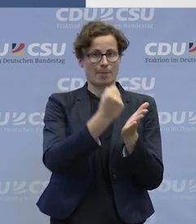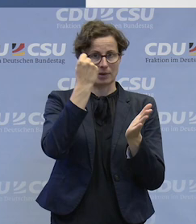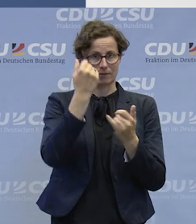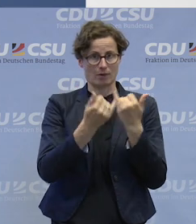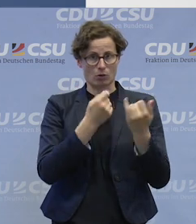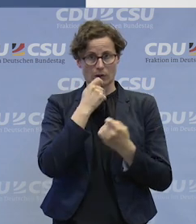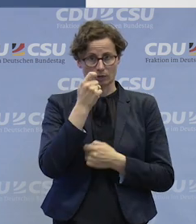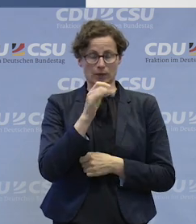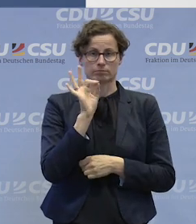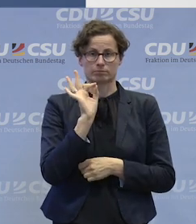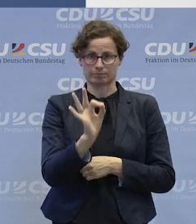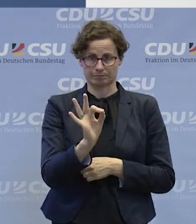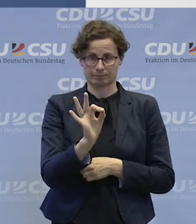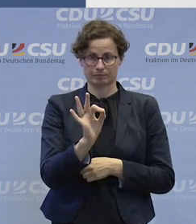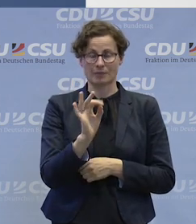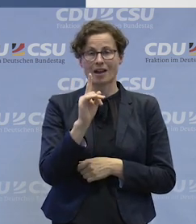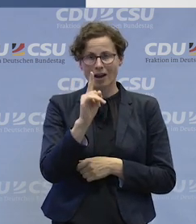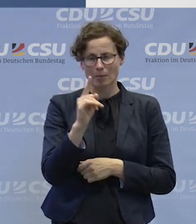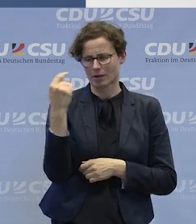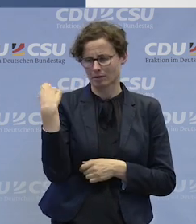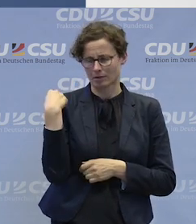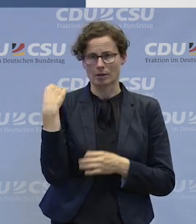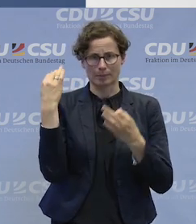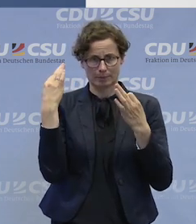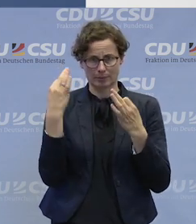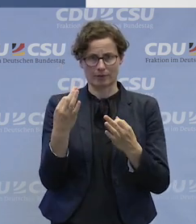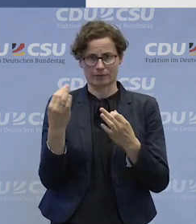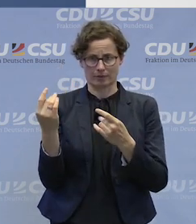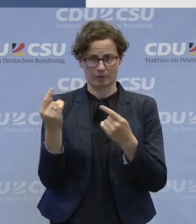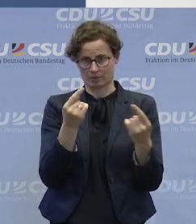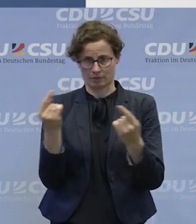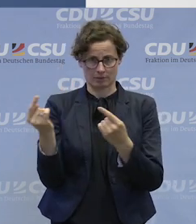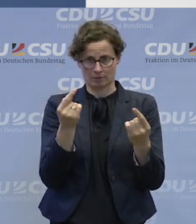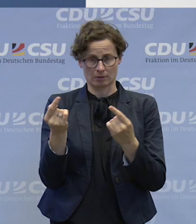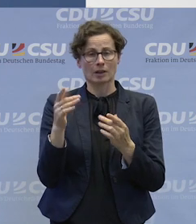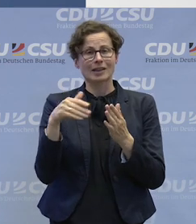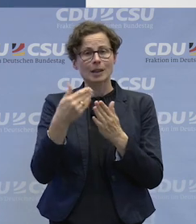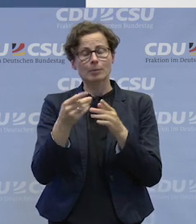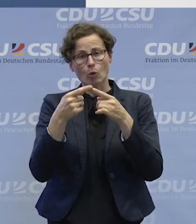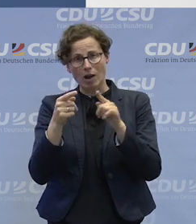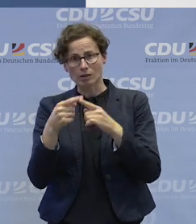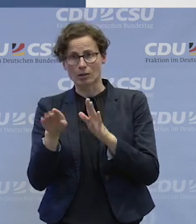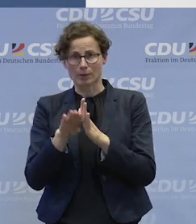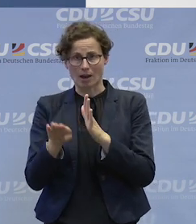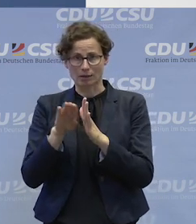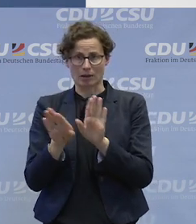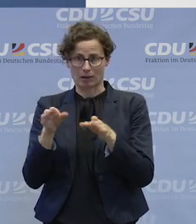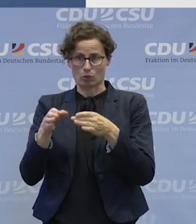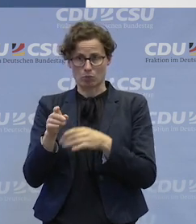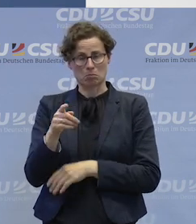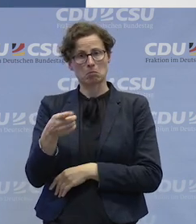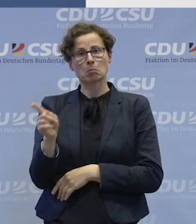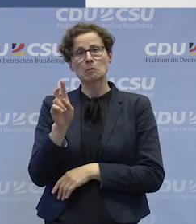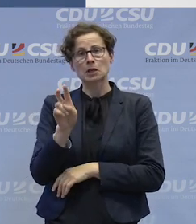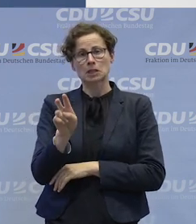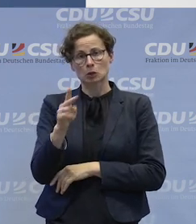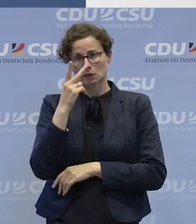sofort in der Werkstatt die Diskussion, was denn mit den anderen benachteiligten Gruppen ist, wie die vertreten werden. Also